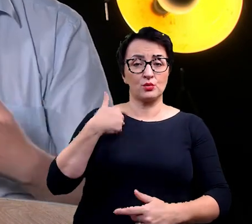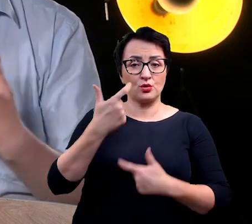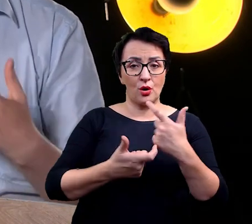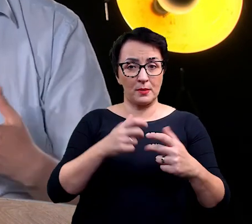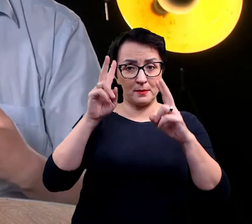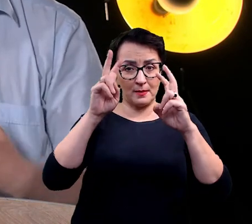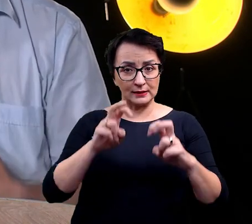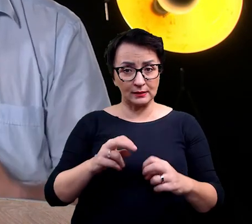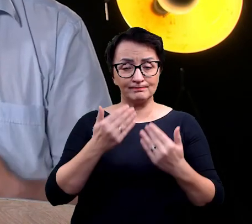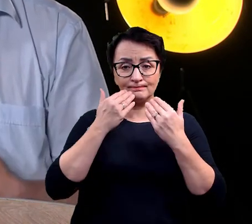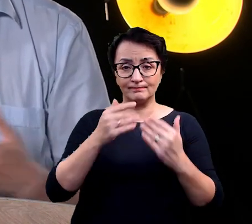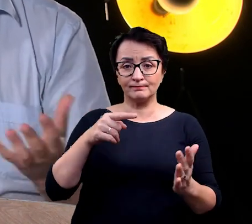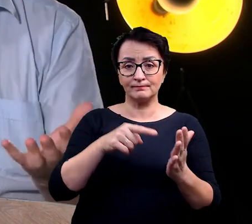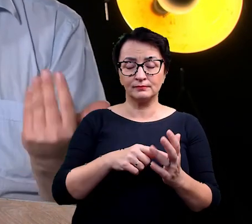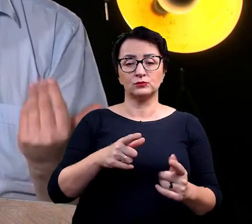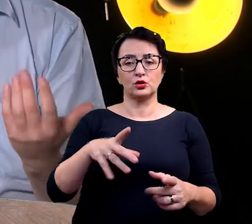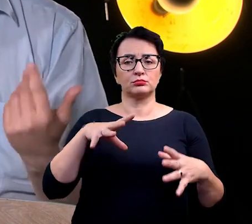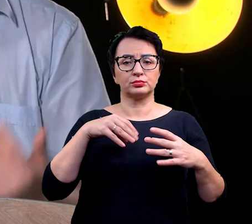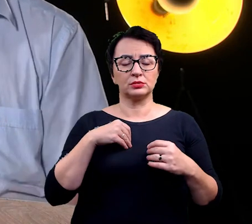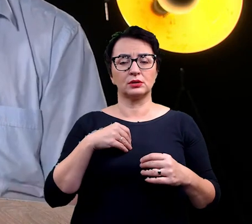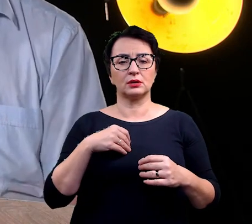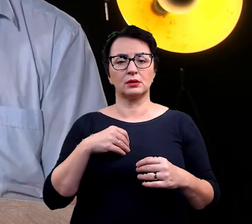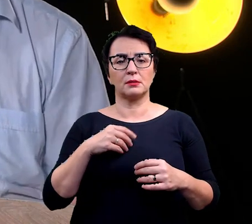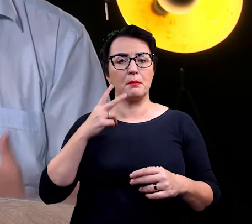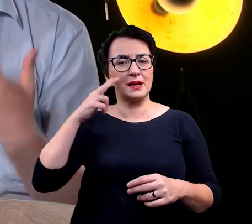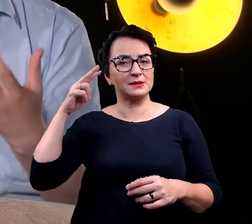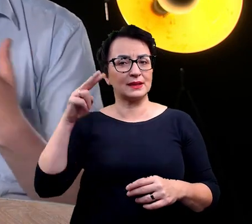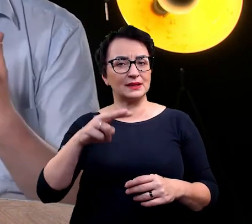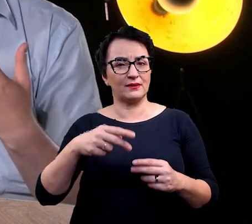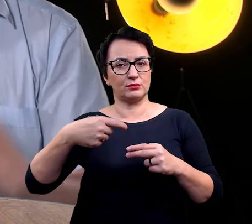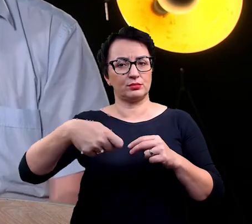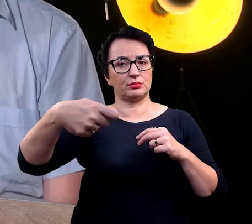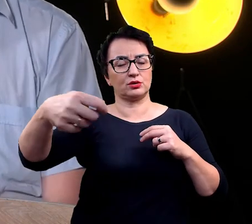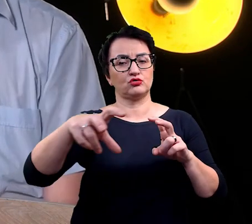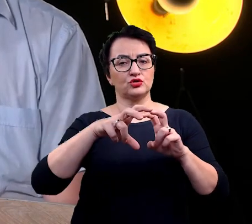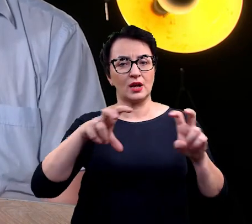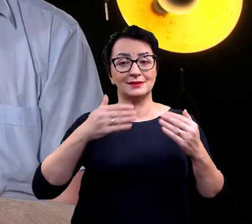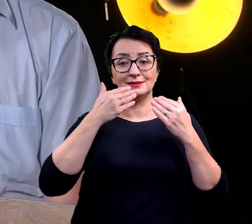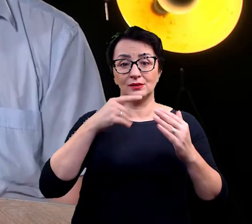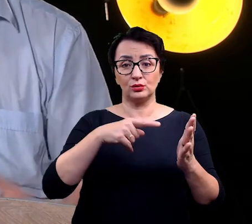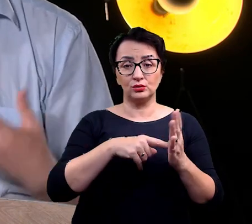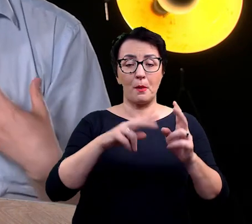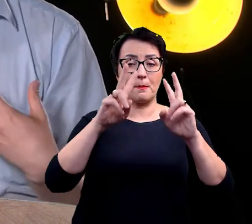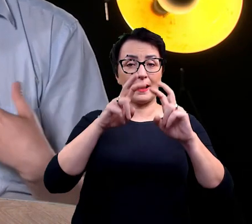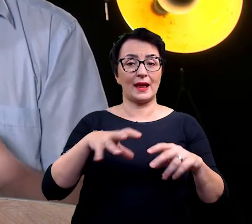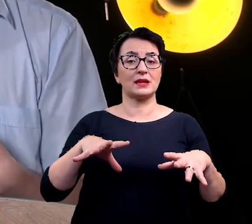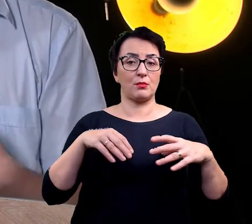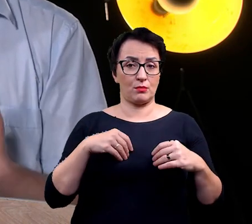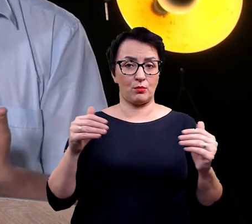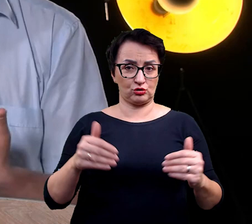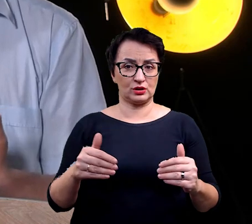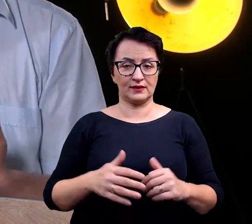pozwala na pewną perspektywę czasową, dzięki której badania są możliwe. Także nie wszystko w